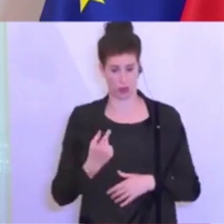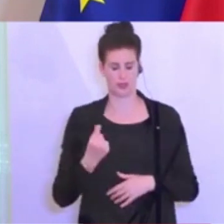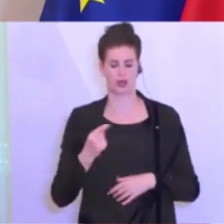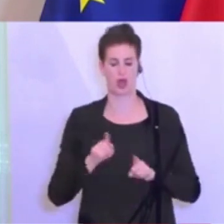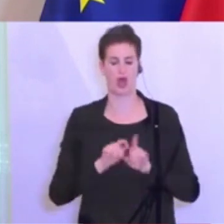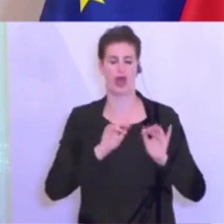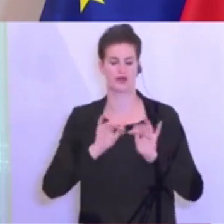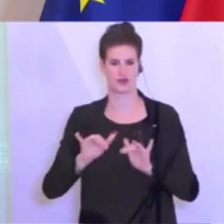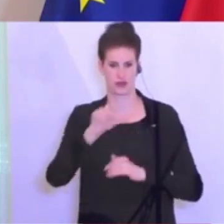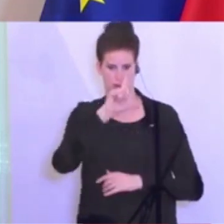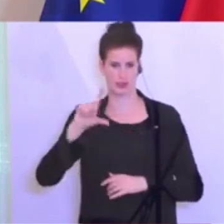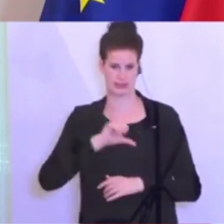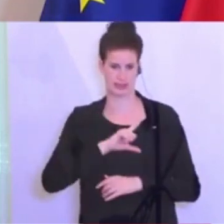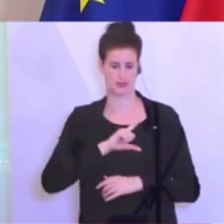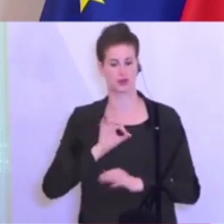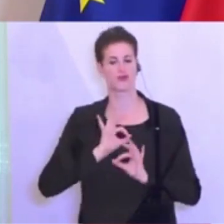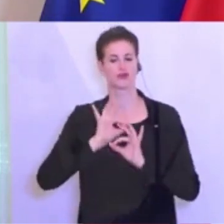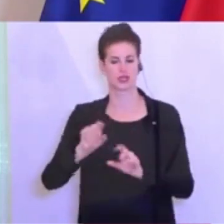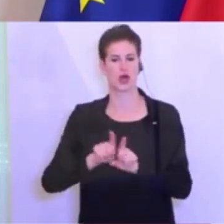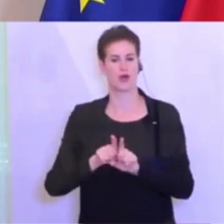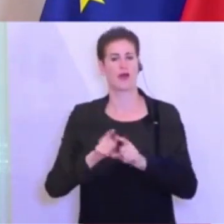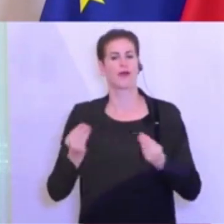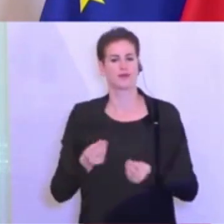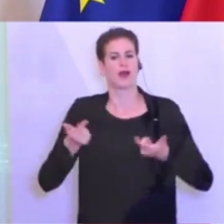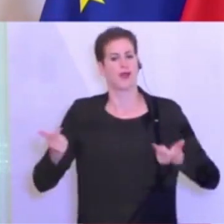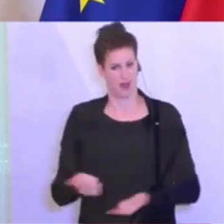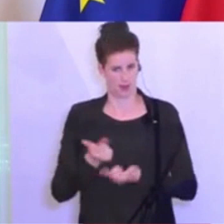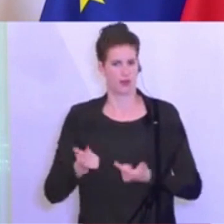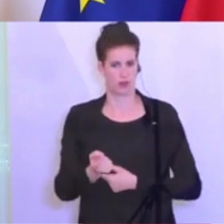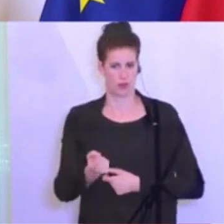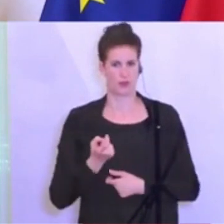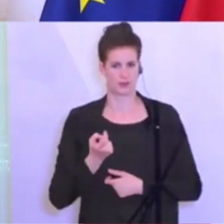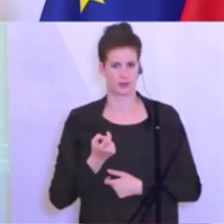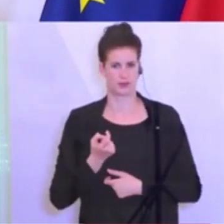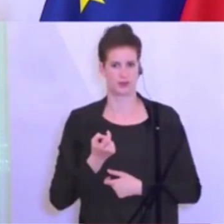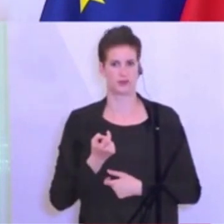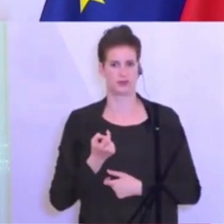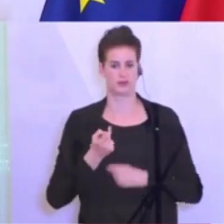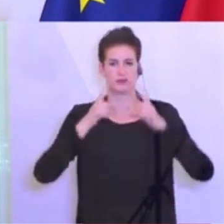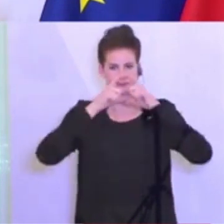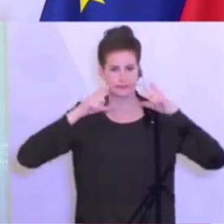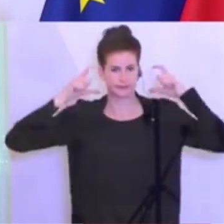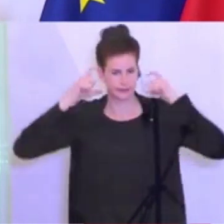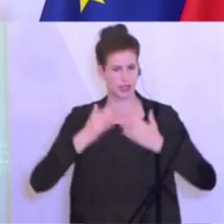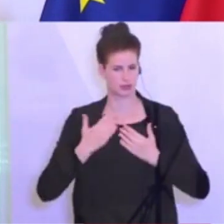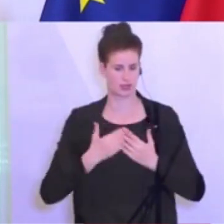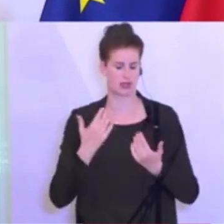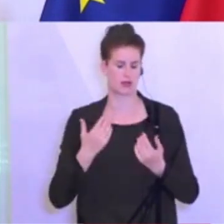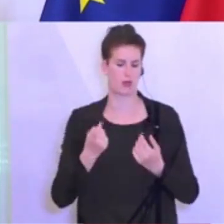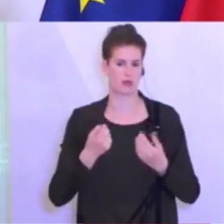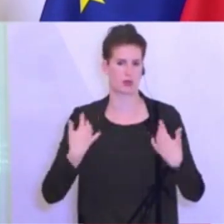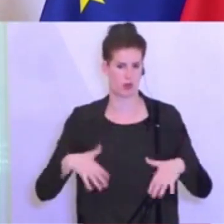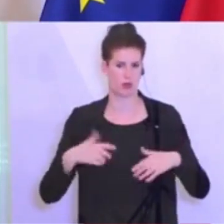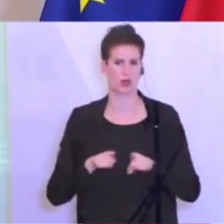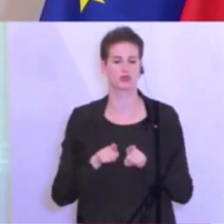genau diesen auch anschließen. Es wird auch zu Erleichterungen für die Polizistinnen und Polizisten kommen beim Tragen des Mund-Nasen-Schutzes. Genauso wie auch im